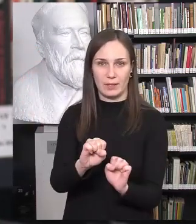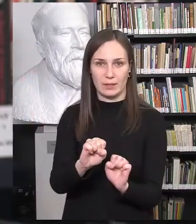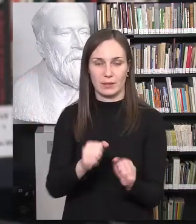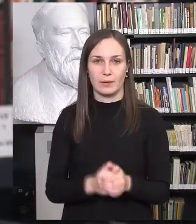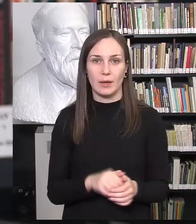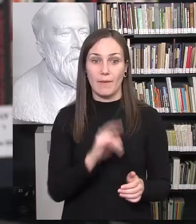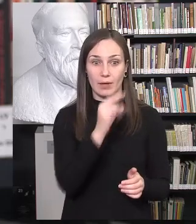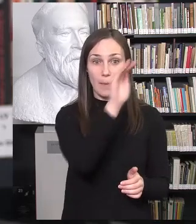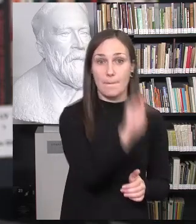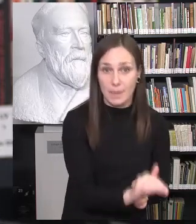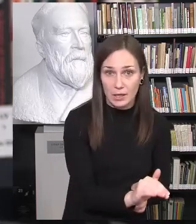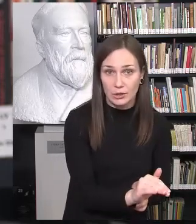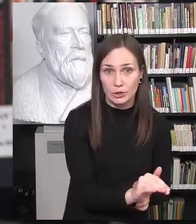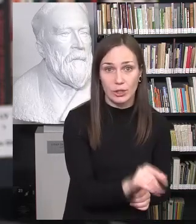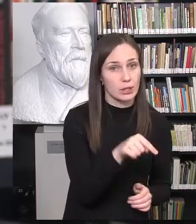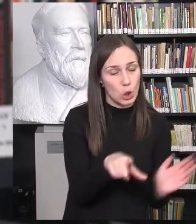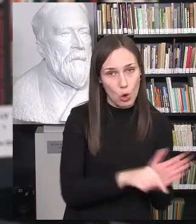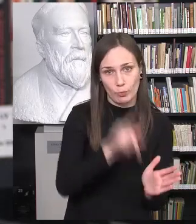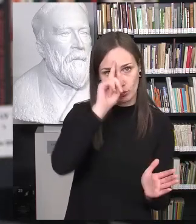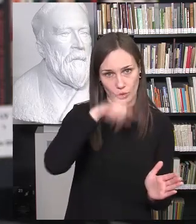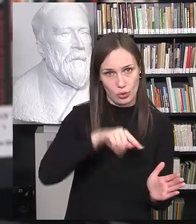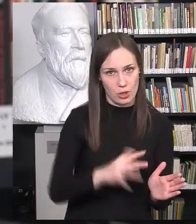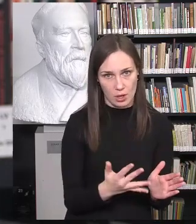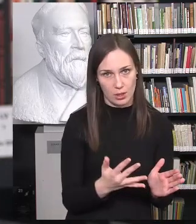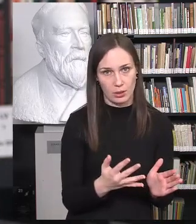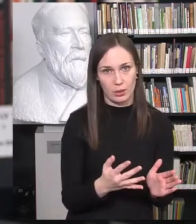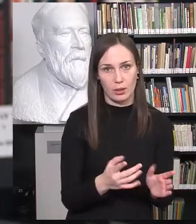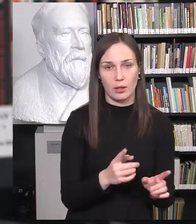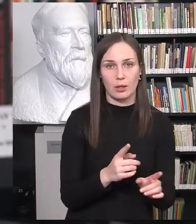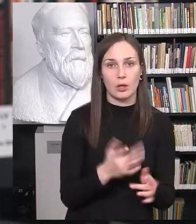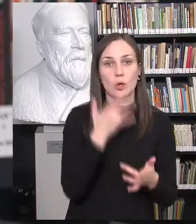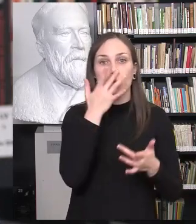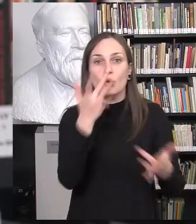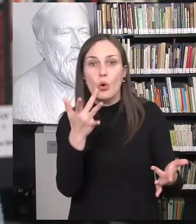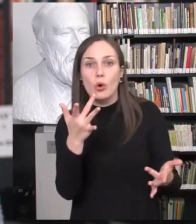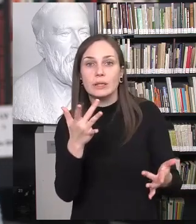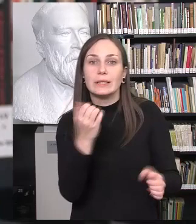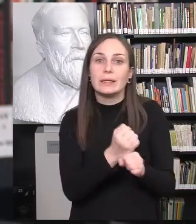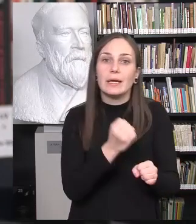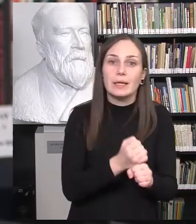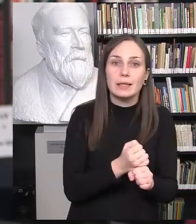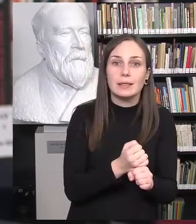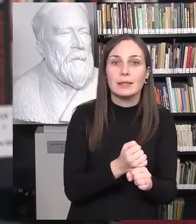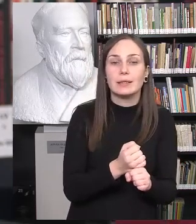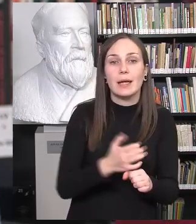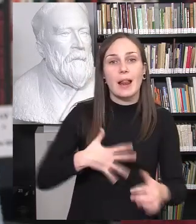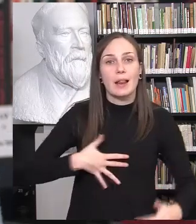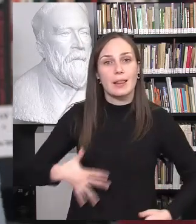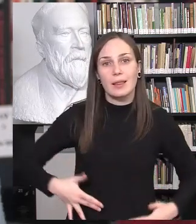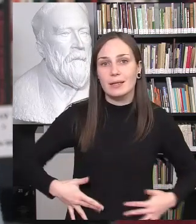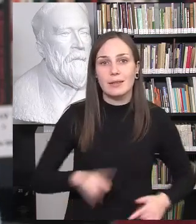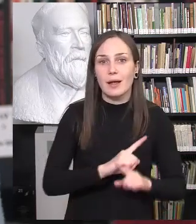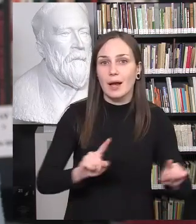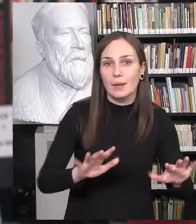pačio mažiausio amžios vaikas turėtų žinoti, ko negalima rodyti kitiem žmonėm, ko negalima leisti liesti ir kaip